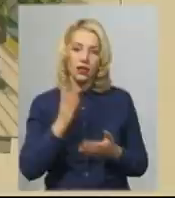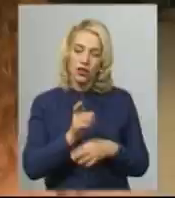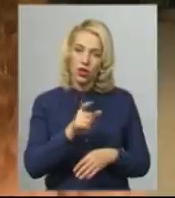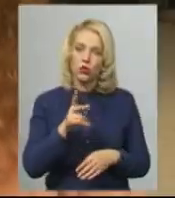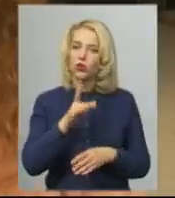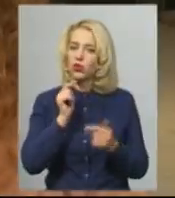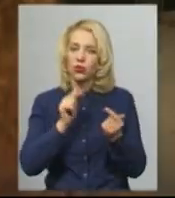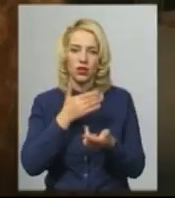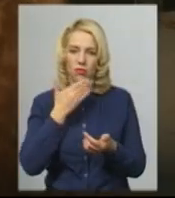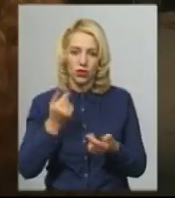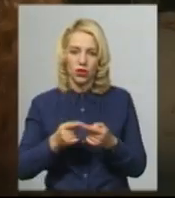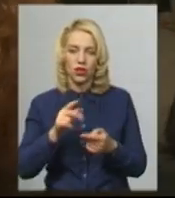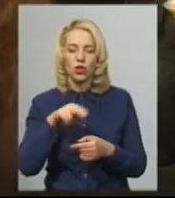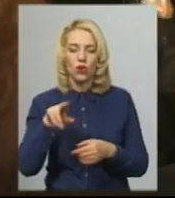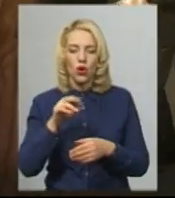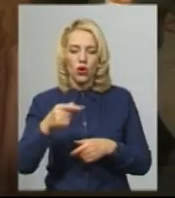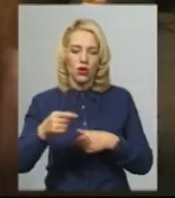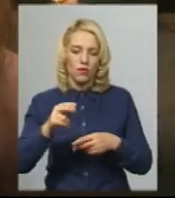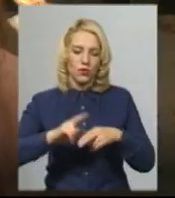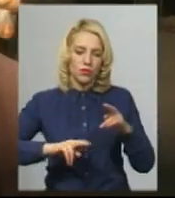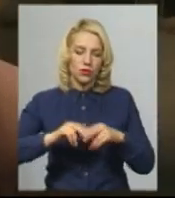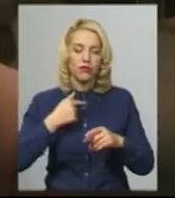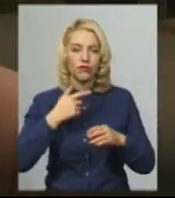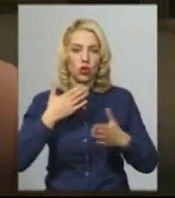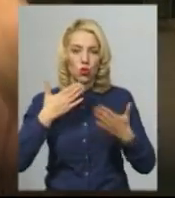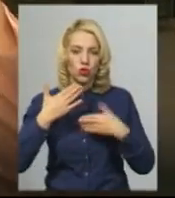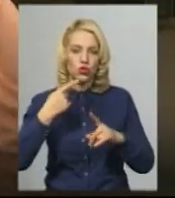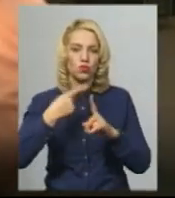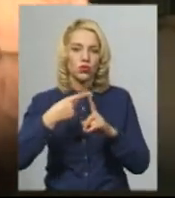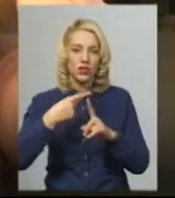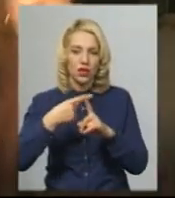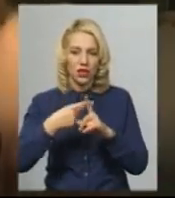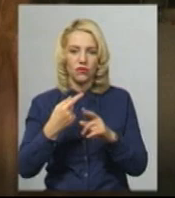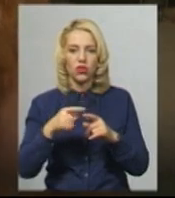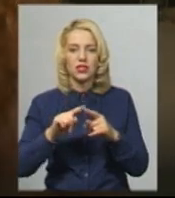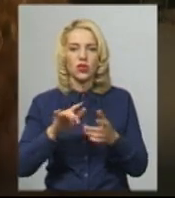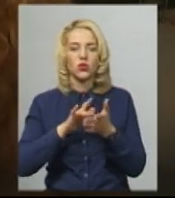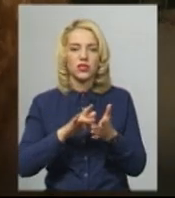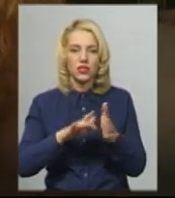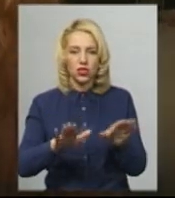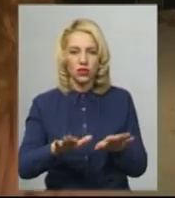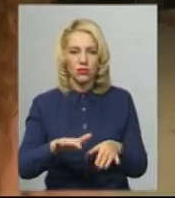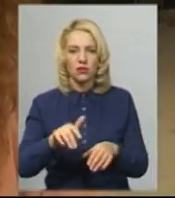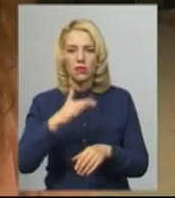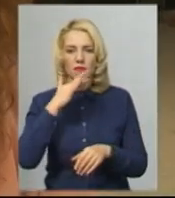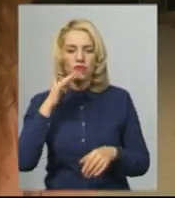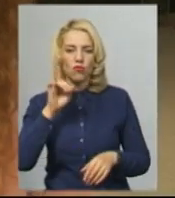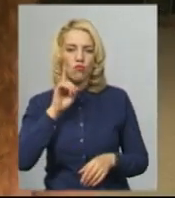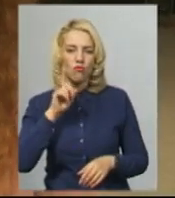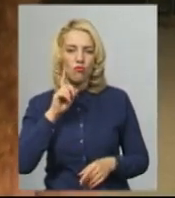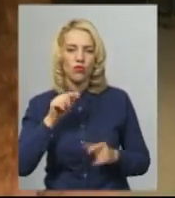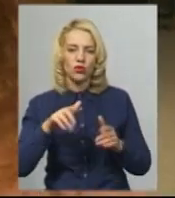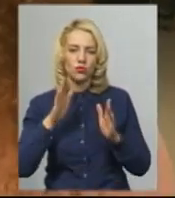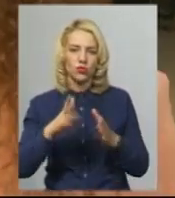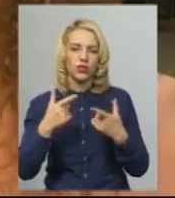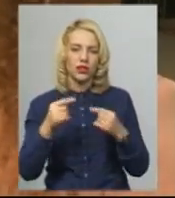центру. Відношусь до цього позитивно, тому що це є туристичне місто, тут дуже багато молоді є, і